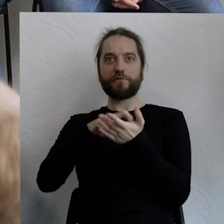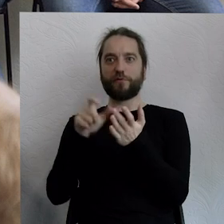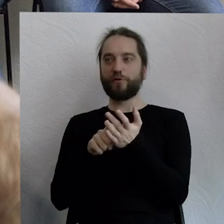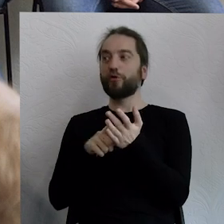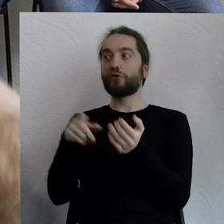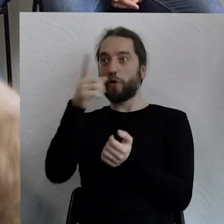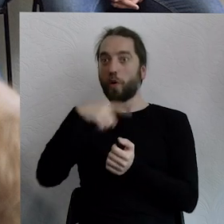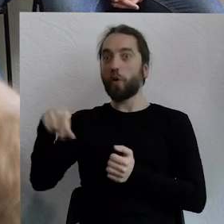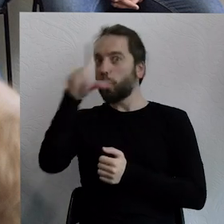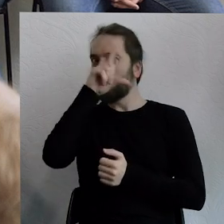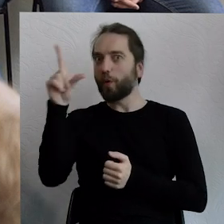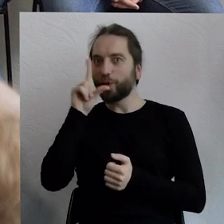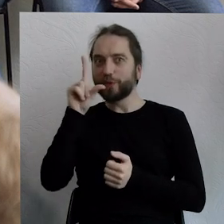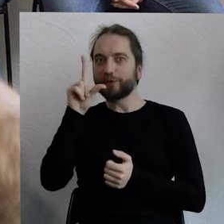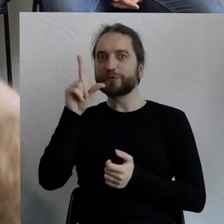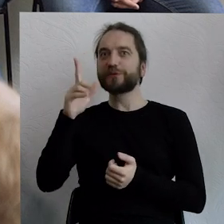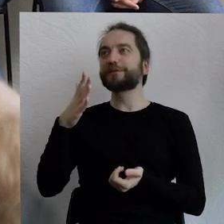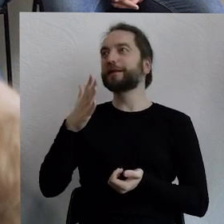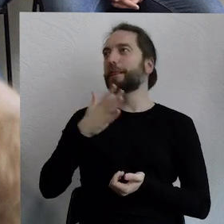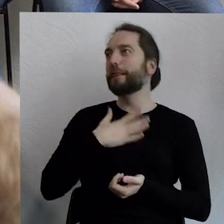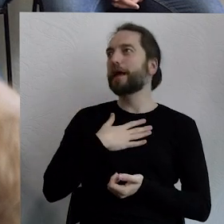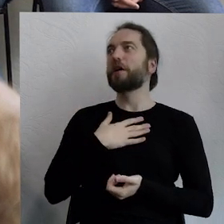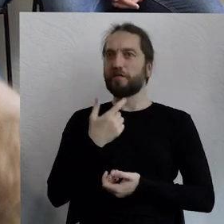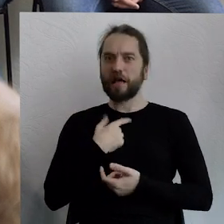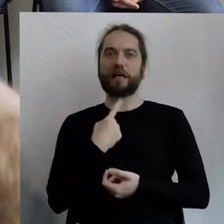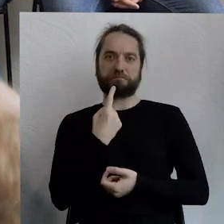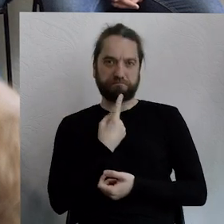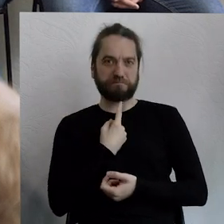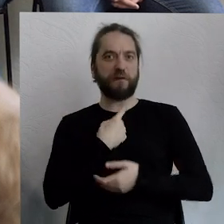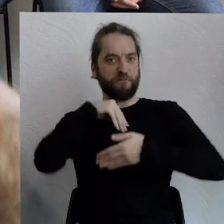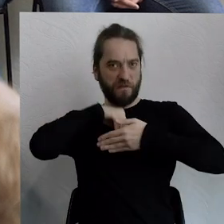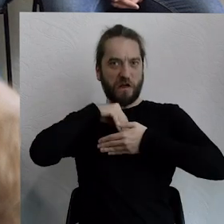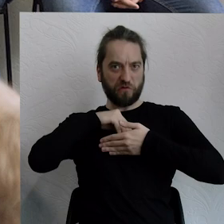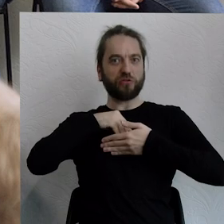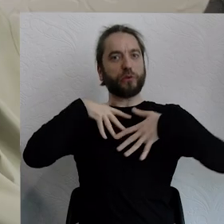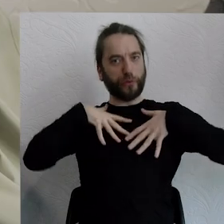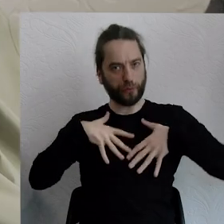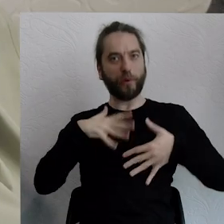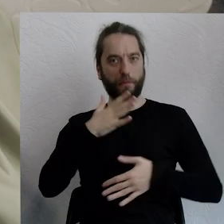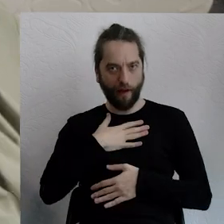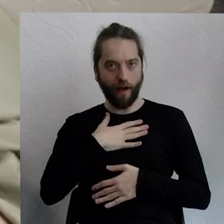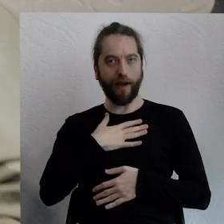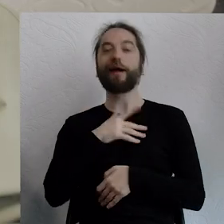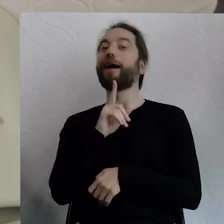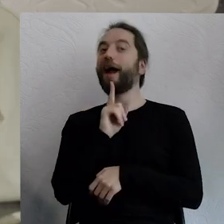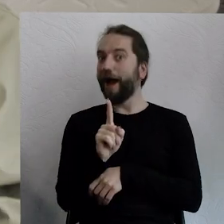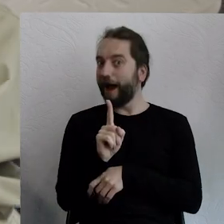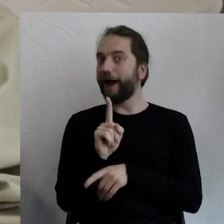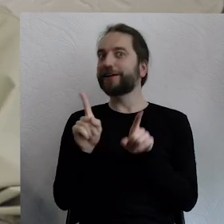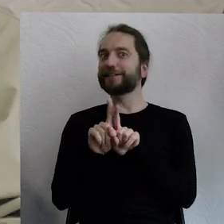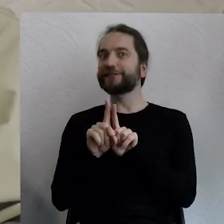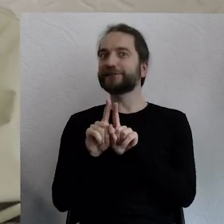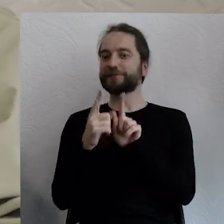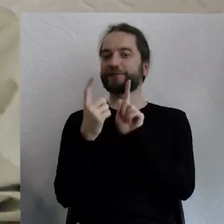zachowują jakąś swoją autonomię oczywiście, ale siedzą twarzami do